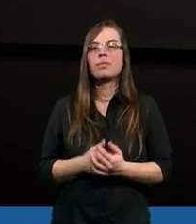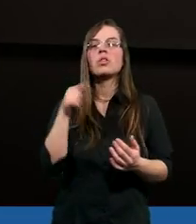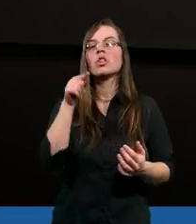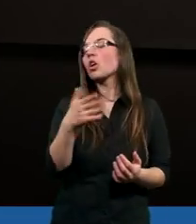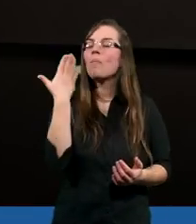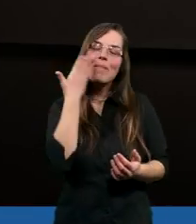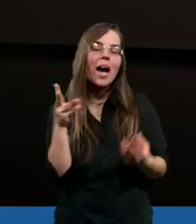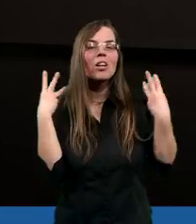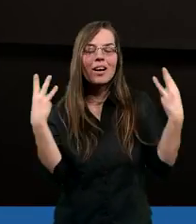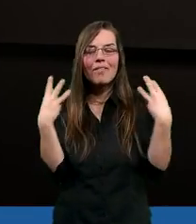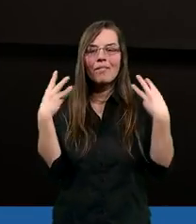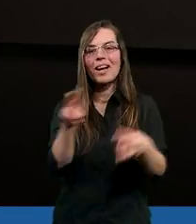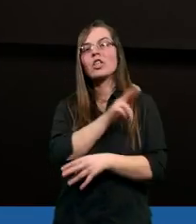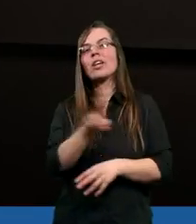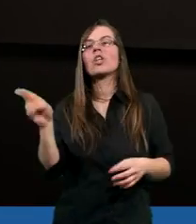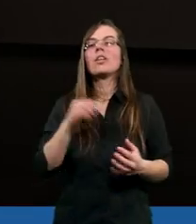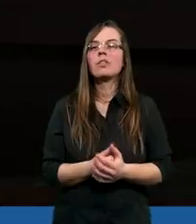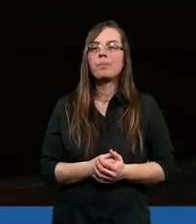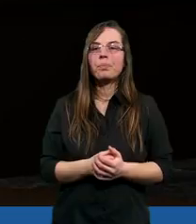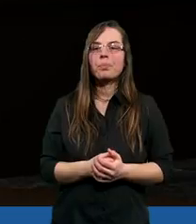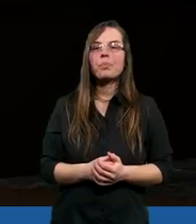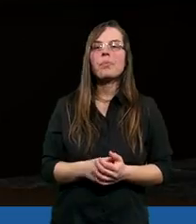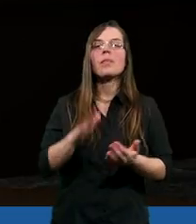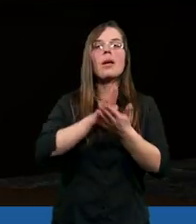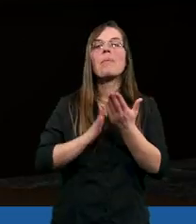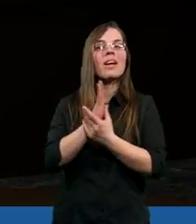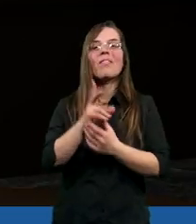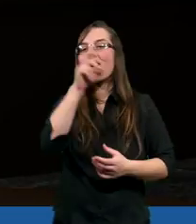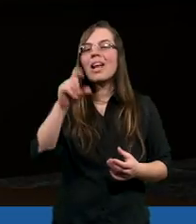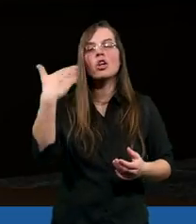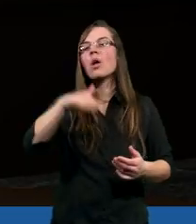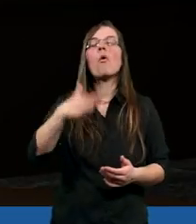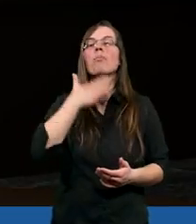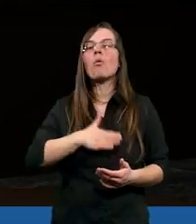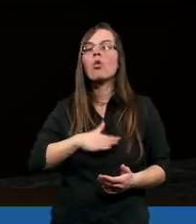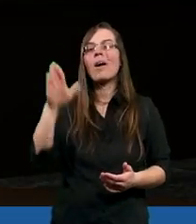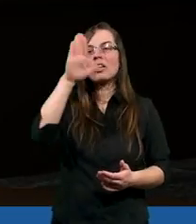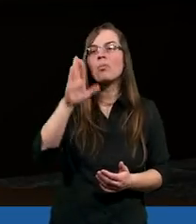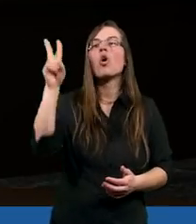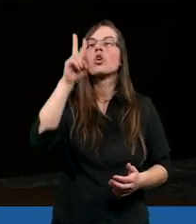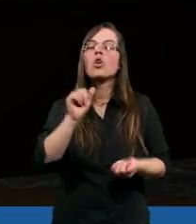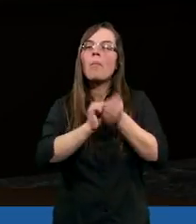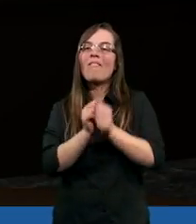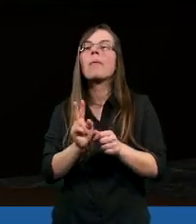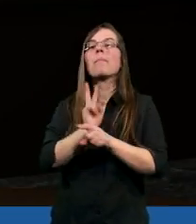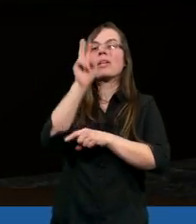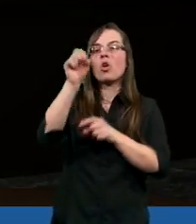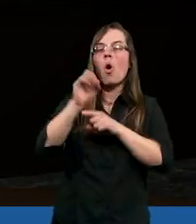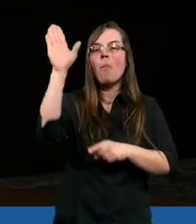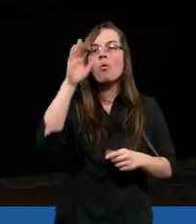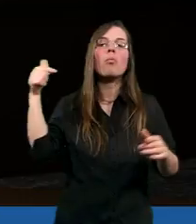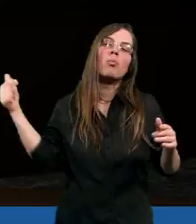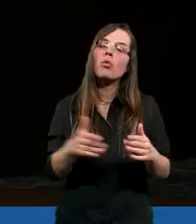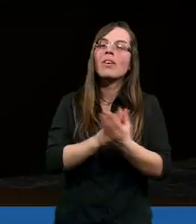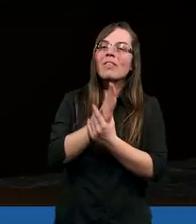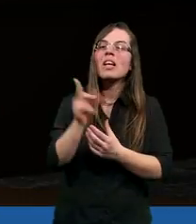To niezmiernie ważne myśli. Bez wiary zaś nie można podobać się Bogu. Kto bowiem przystępuje do Boga, musi